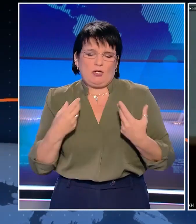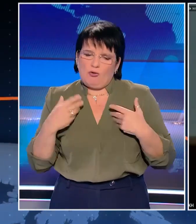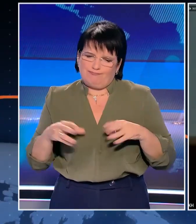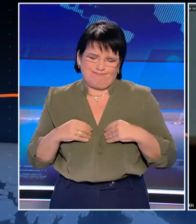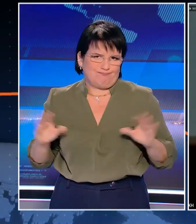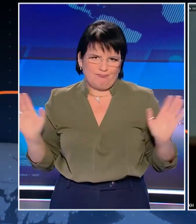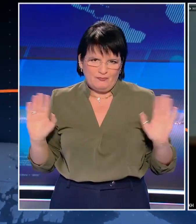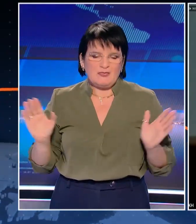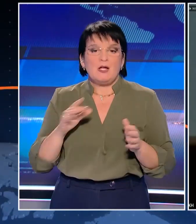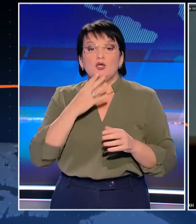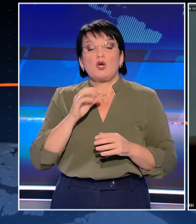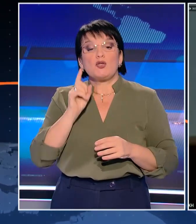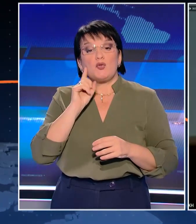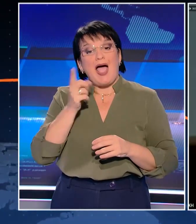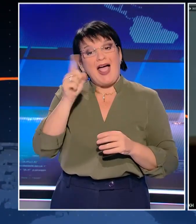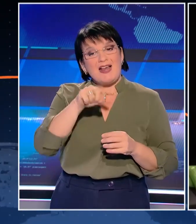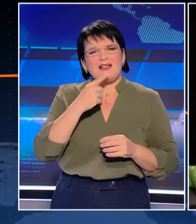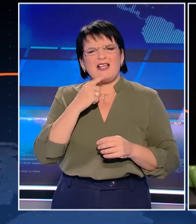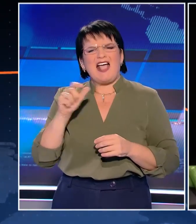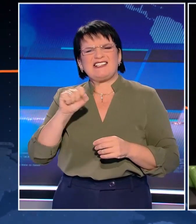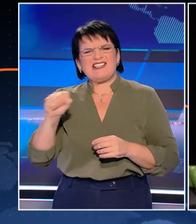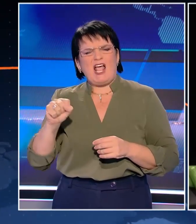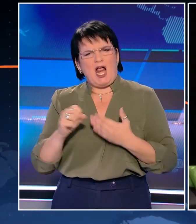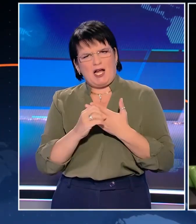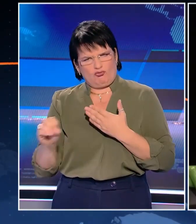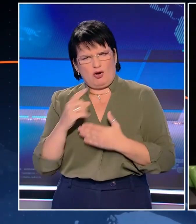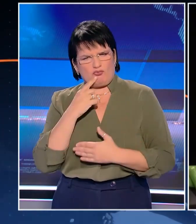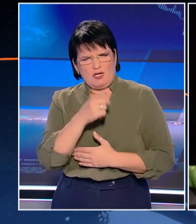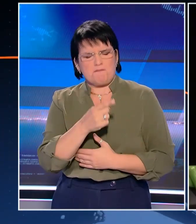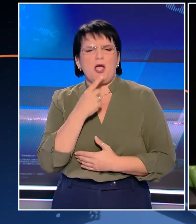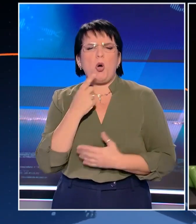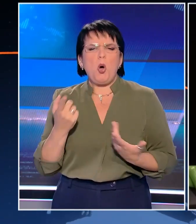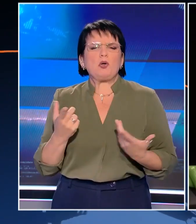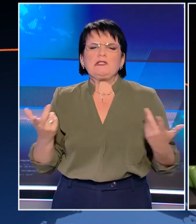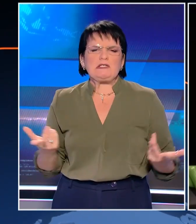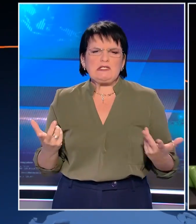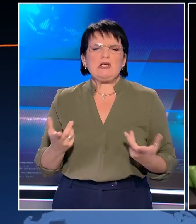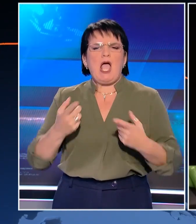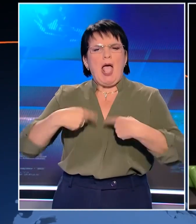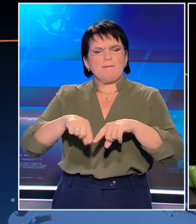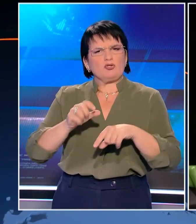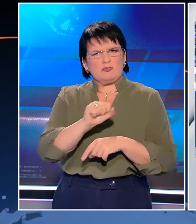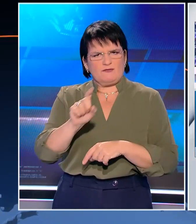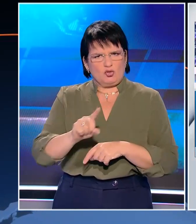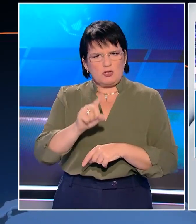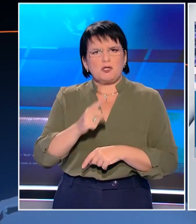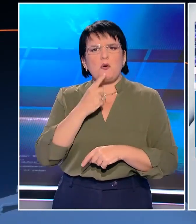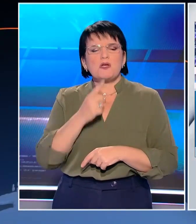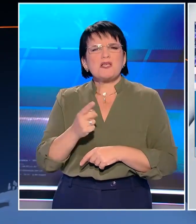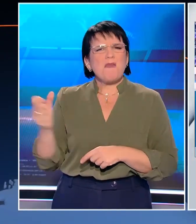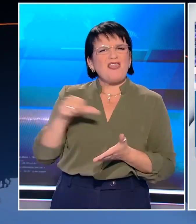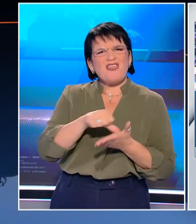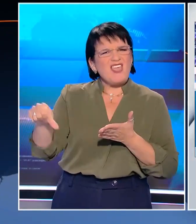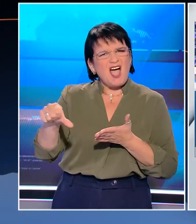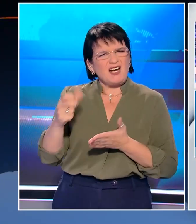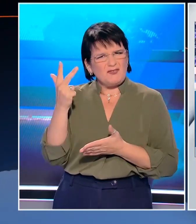ανακληθούν οι διαγραφές ήταν η έκκληση που έκανε μέσω του Όπενης Ιαναγνωστοπούλου ενώψη της κρίσιμης κεντρικής επιτροπής του Σαββατοκυριακού. Να φύγουν